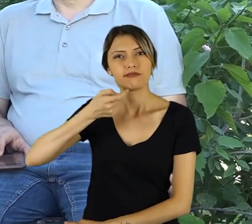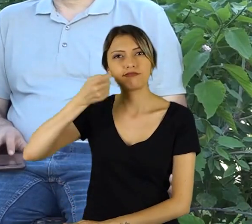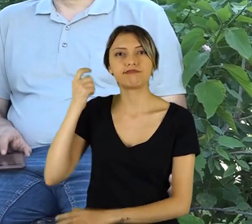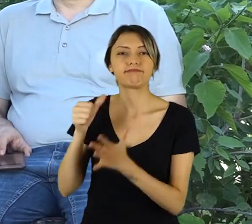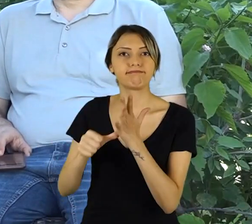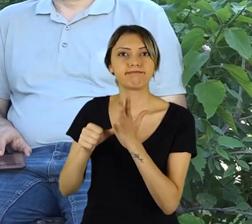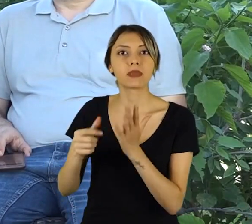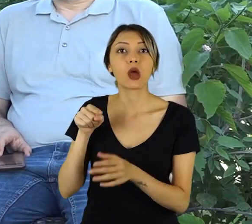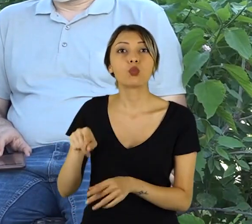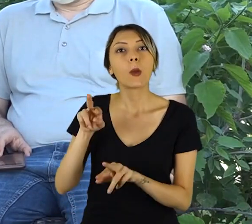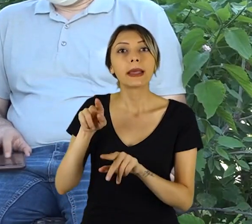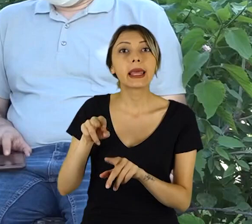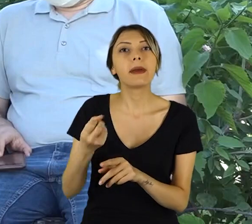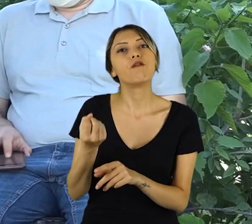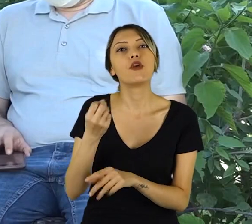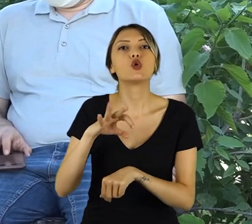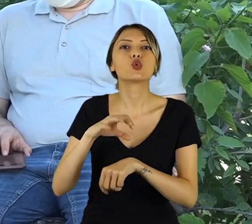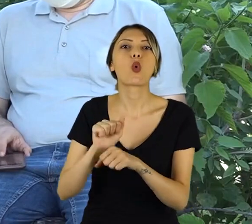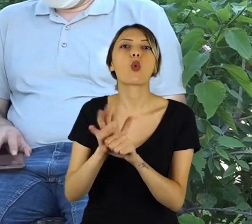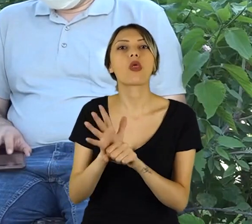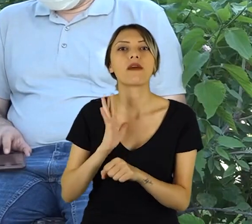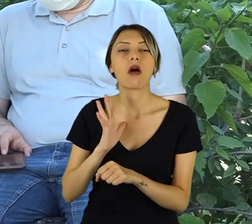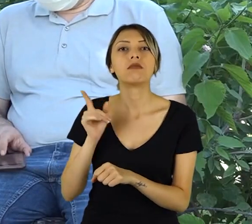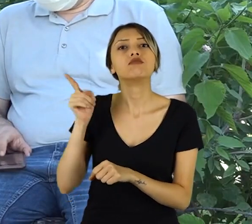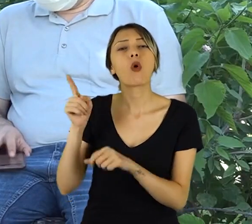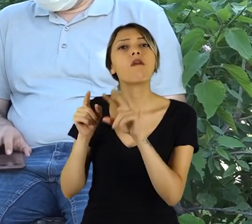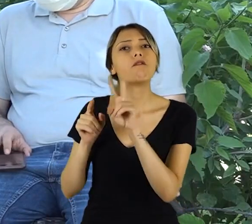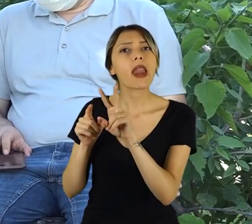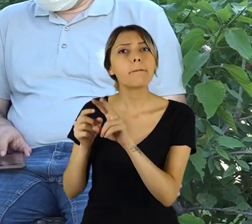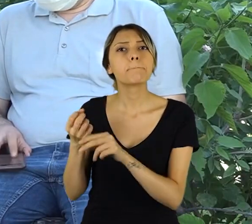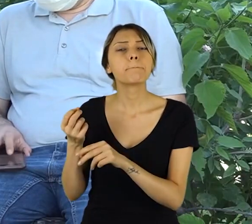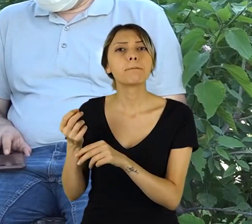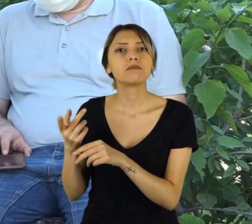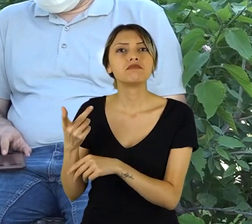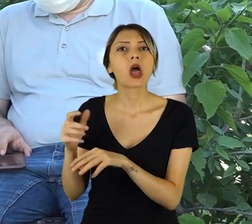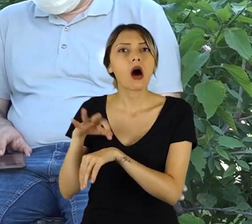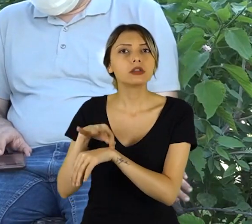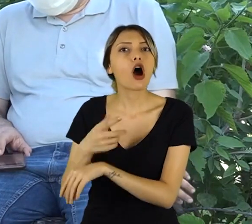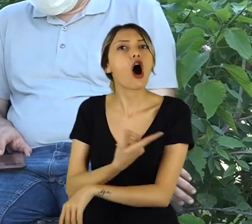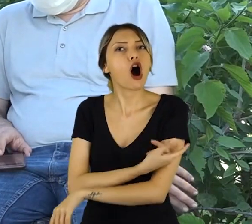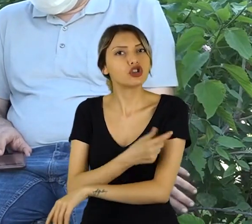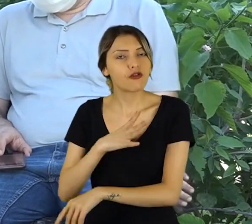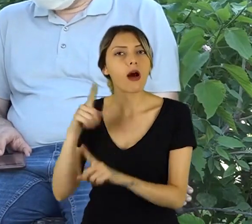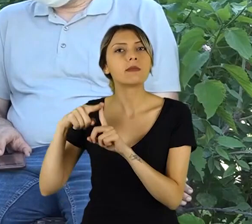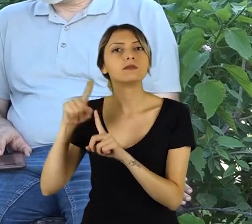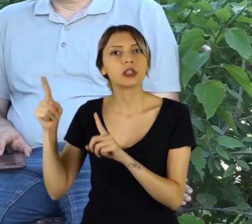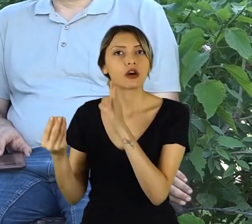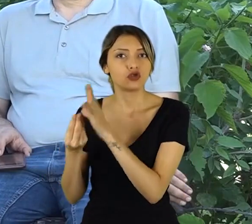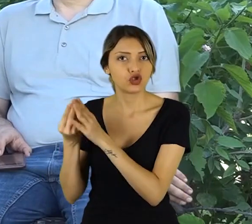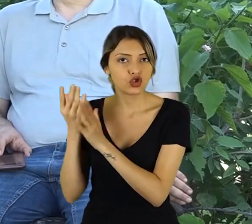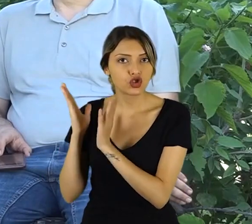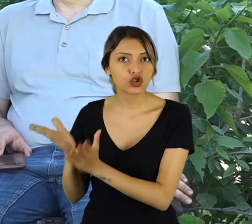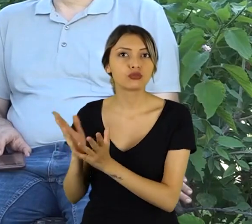Bunun gibi gelmiş, onların aşıları çıkmış, tedavileri çıkmış. Bir sürü insanlar o zamanlarda ölmüş.